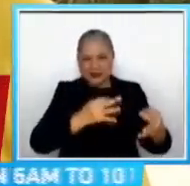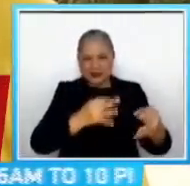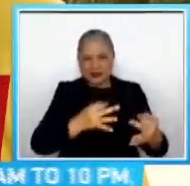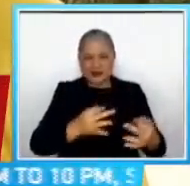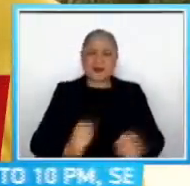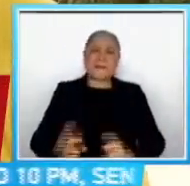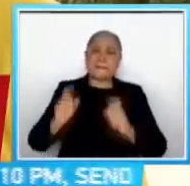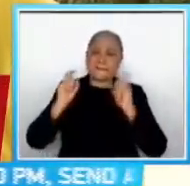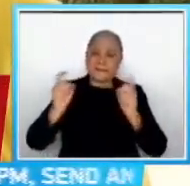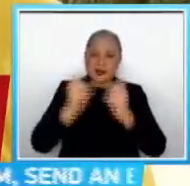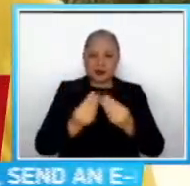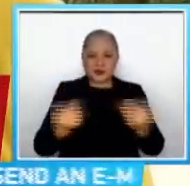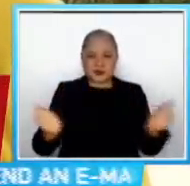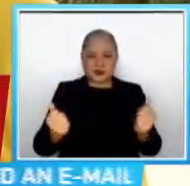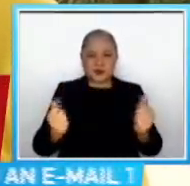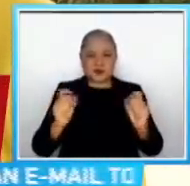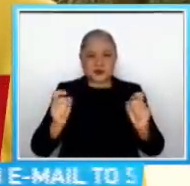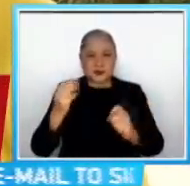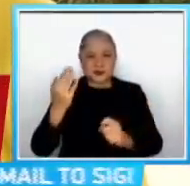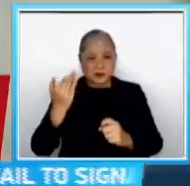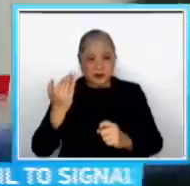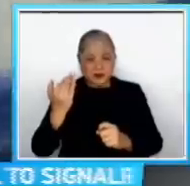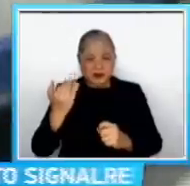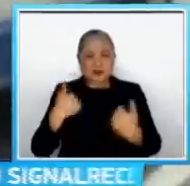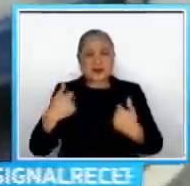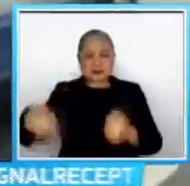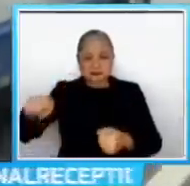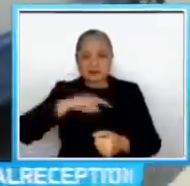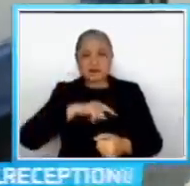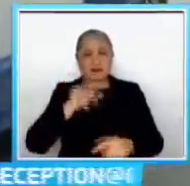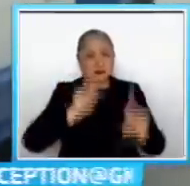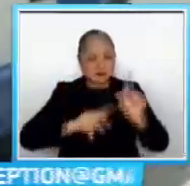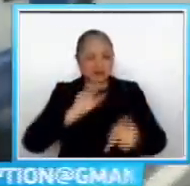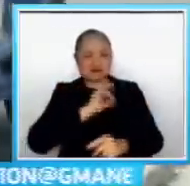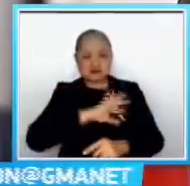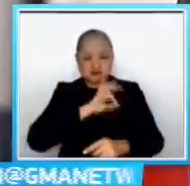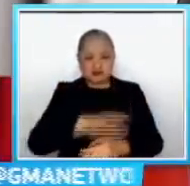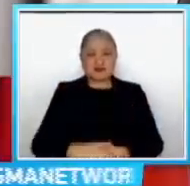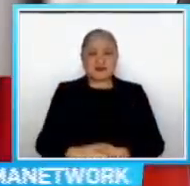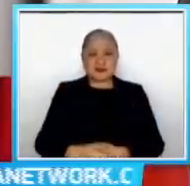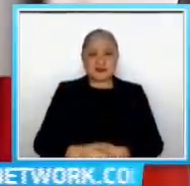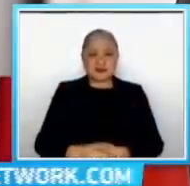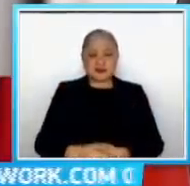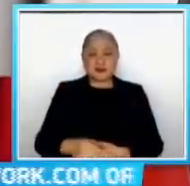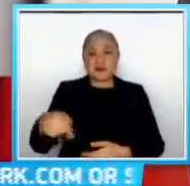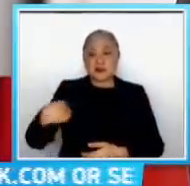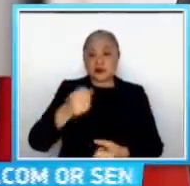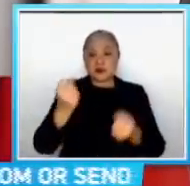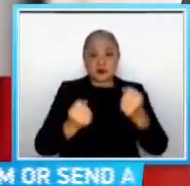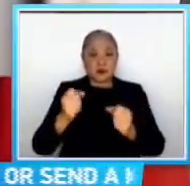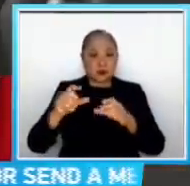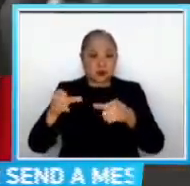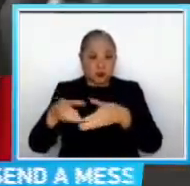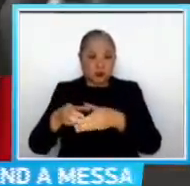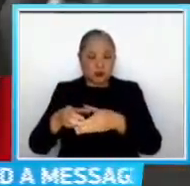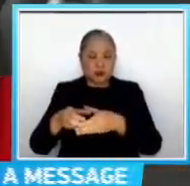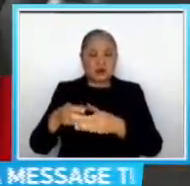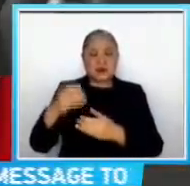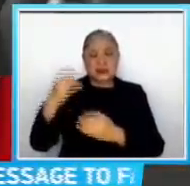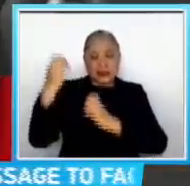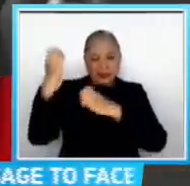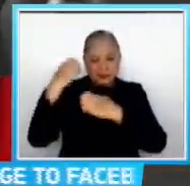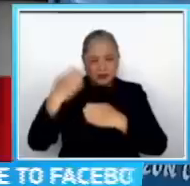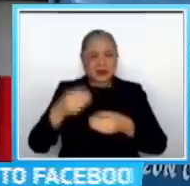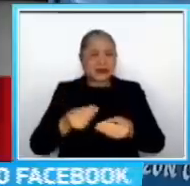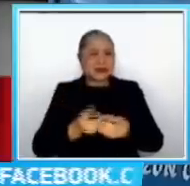kinakailangan Para po naman mag-beneficio itong mga tao Ang inaasahan ngayon ng mga transport group May-release ng fuel subsidy sa